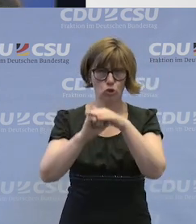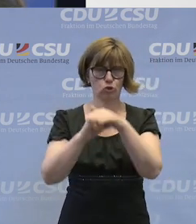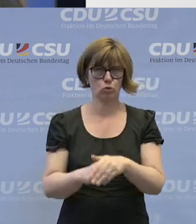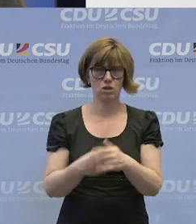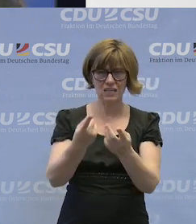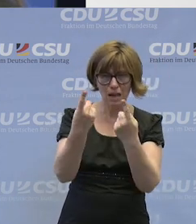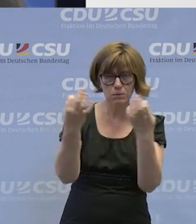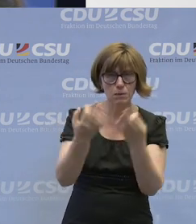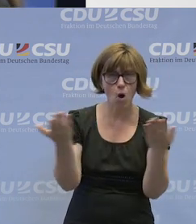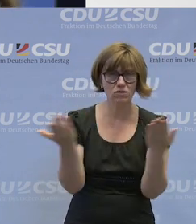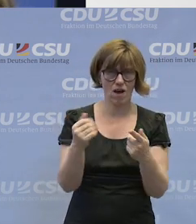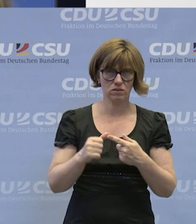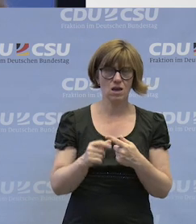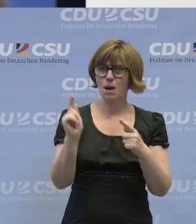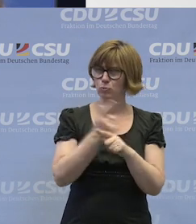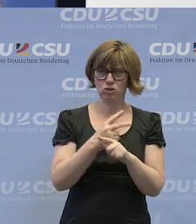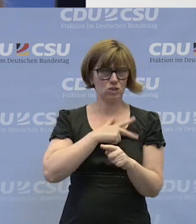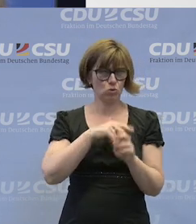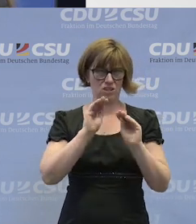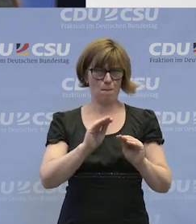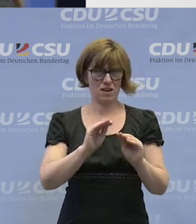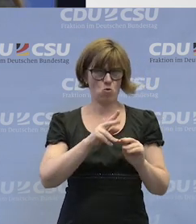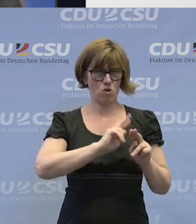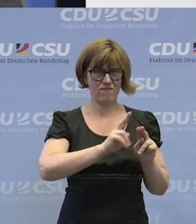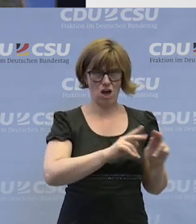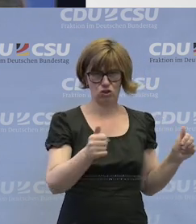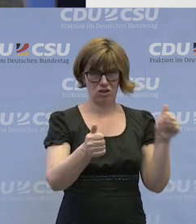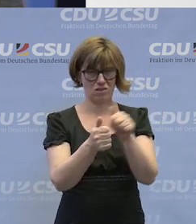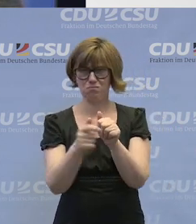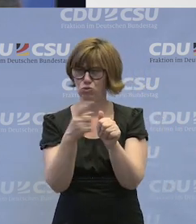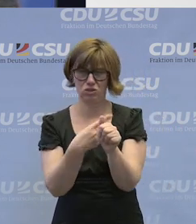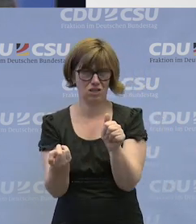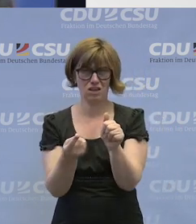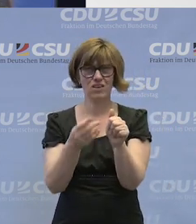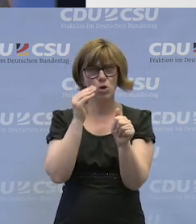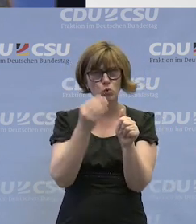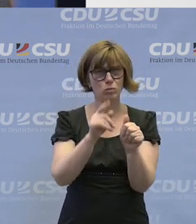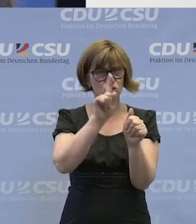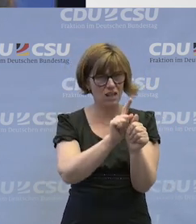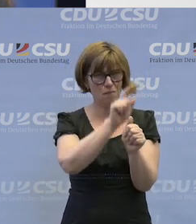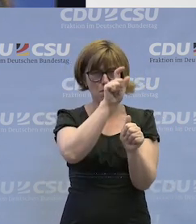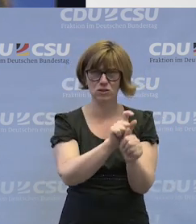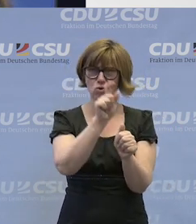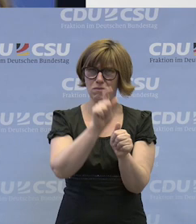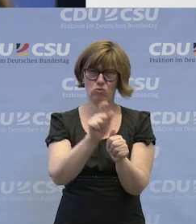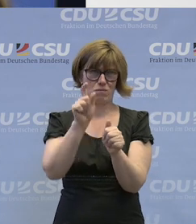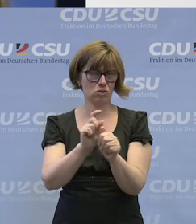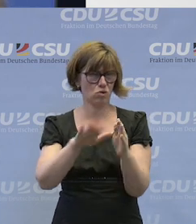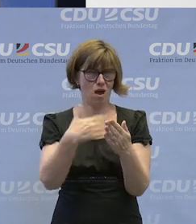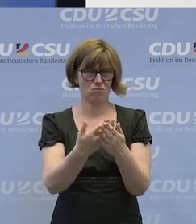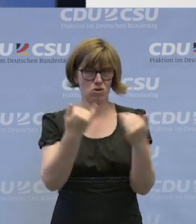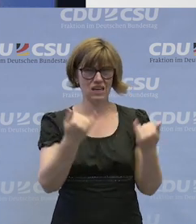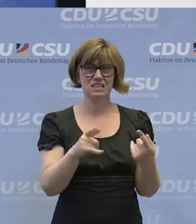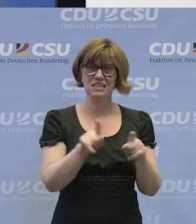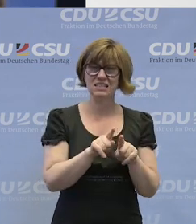Was brauchst du wirklich dabei? Und es muss nicht der Sozialpädagogik aus der Werkstatt sein. Es muss nicht der typische, immer wieder der gleiche sein. Die gleichen Anbieter, die